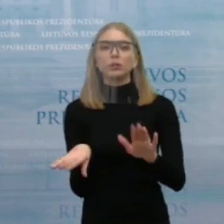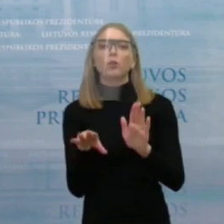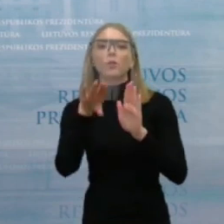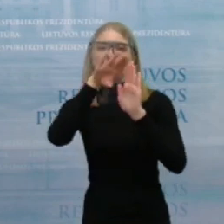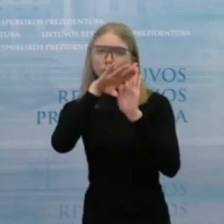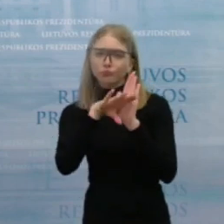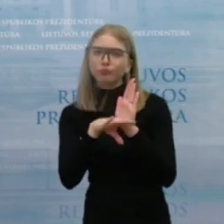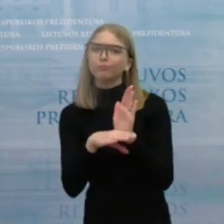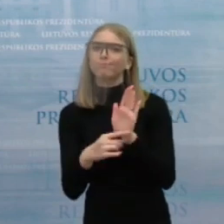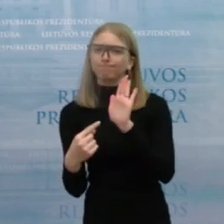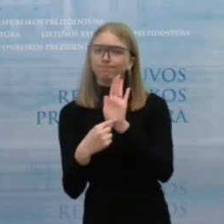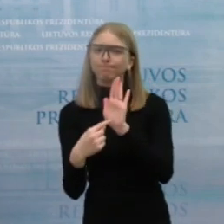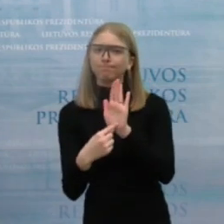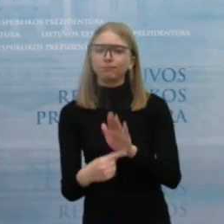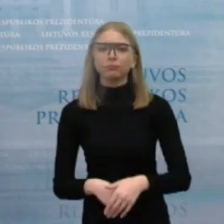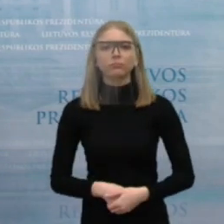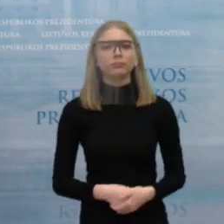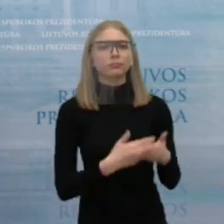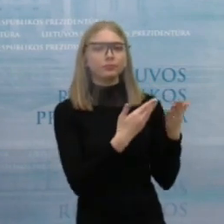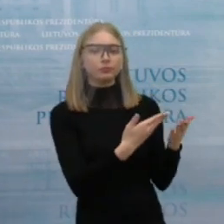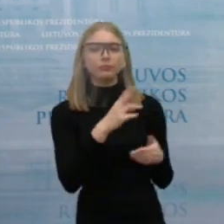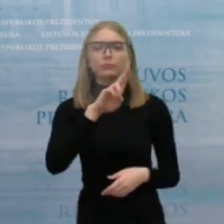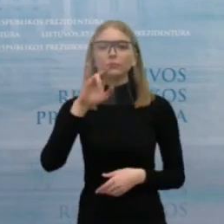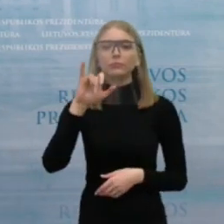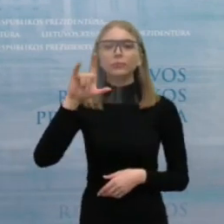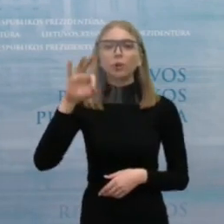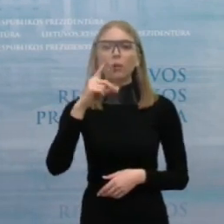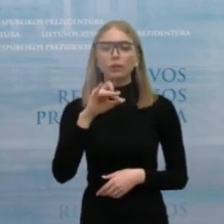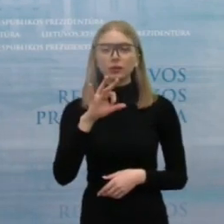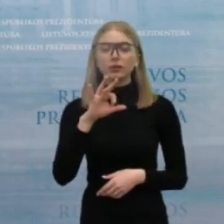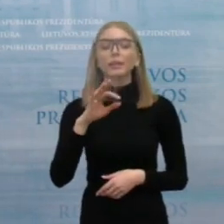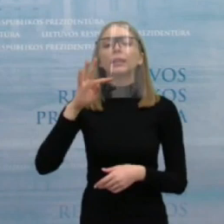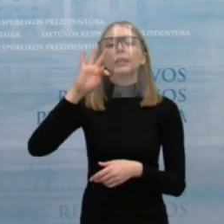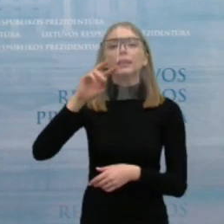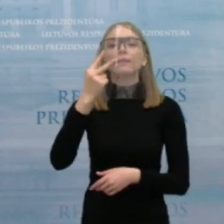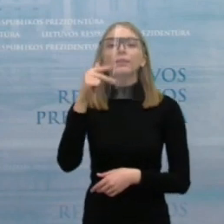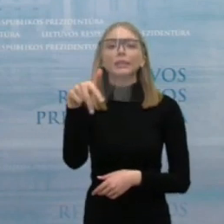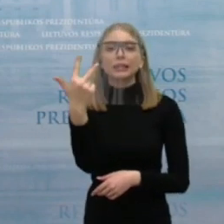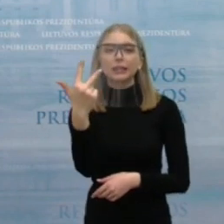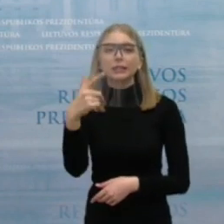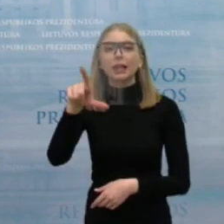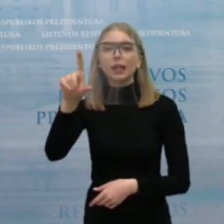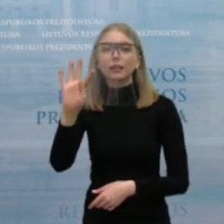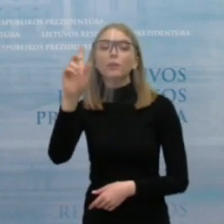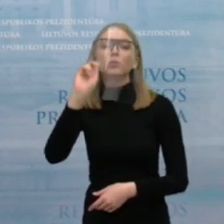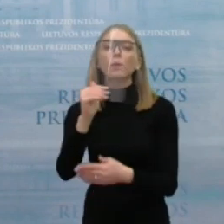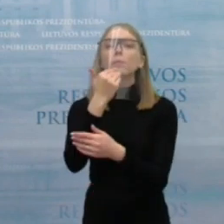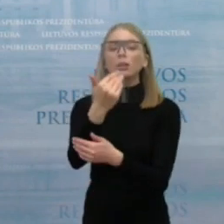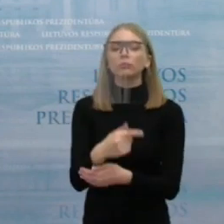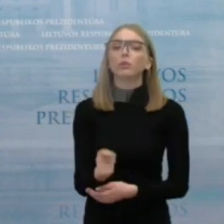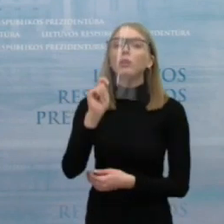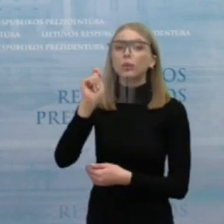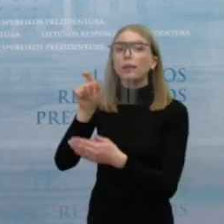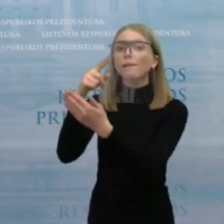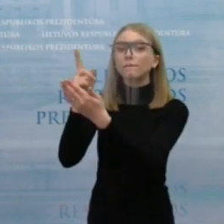šitos ryties. Martynas Žilionis, portalas TV3LT. Prašau, Martynai. Sveiki. Prašyčiau pasakyti, kaip